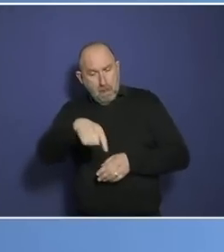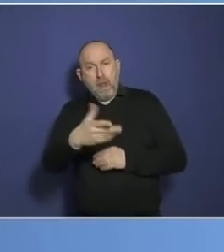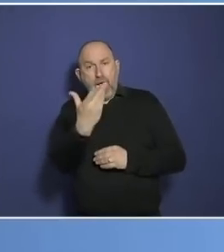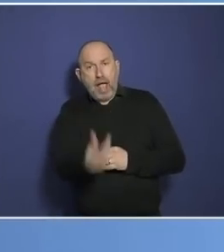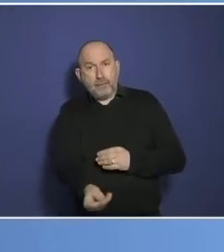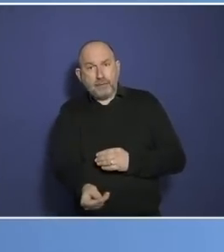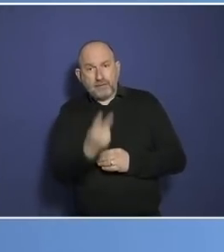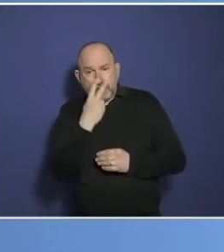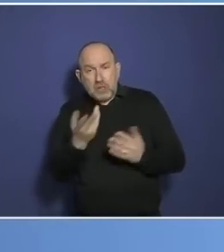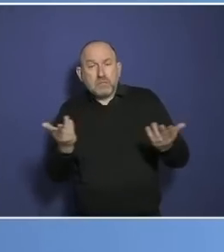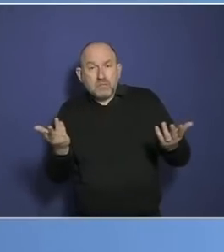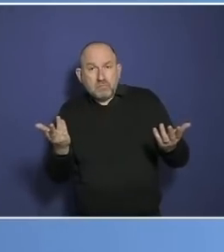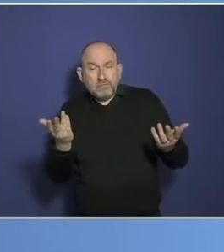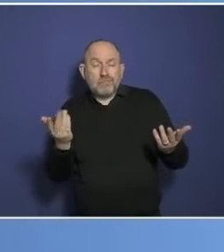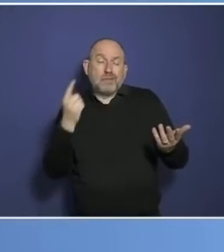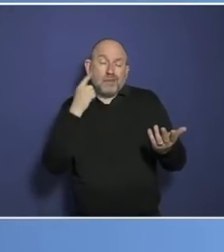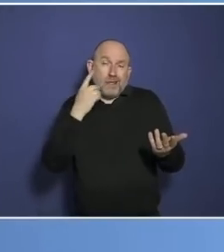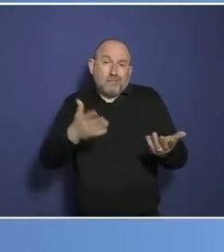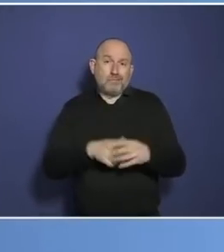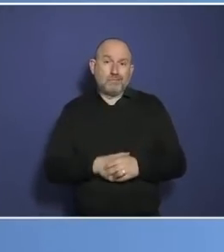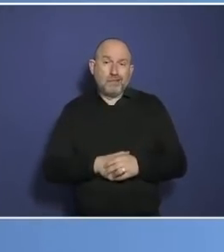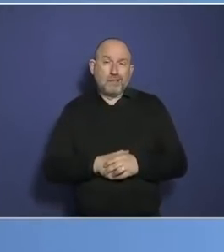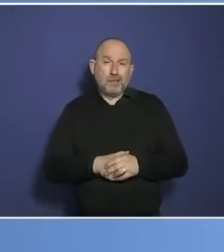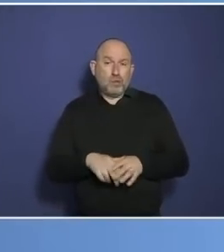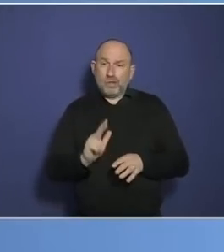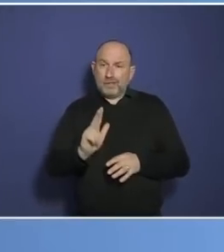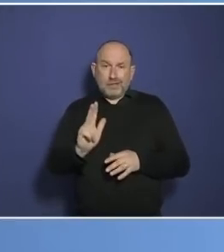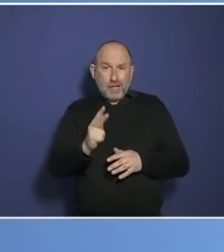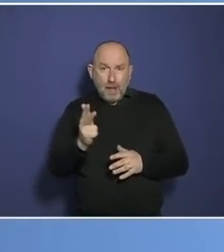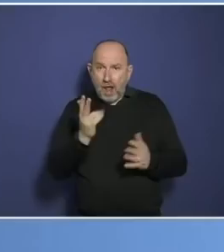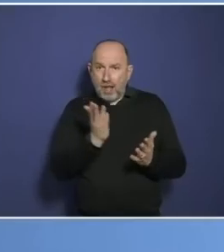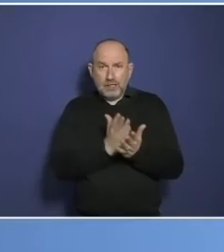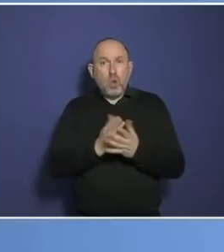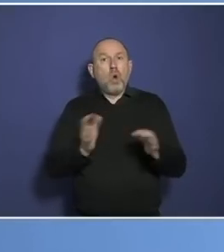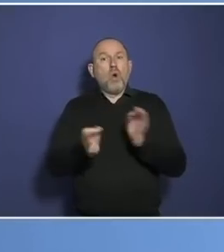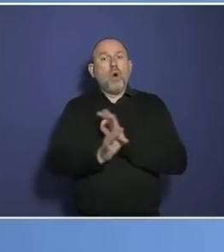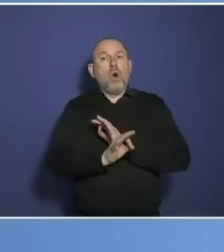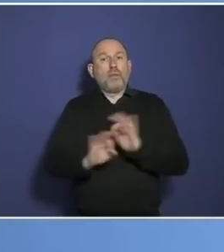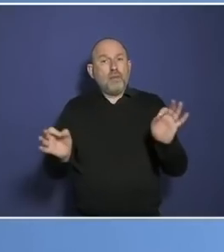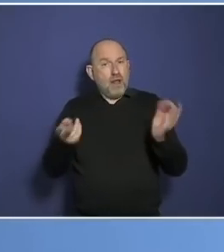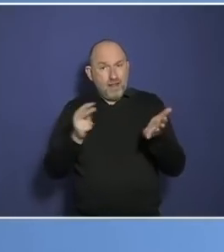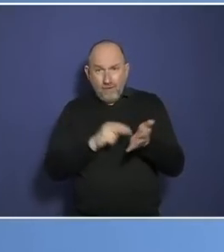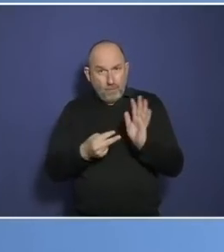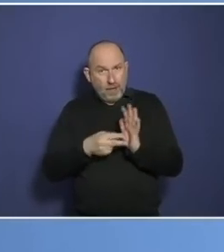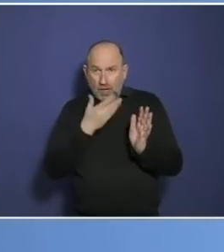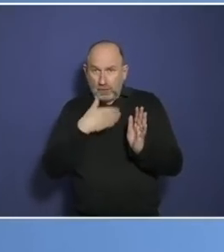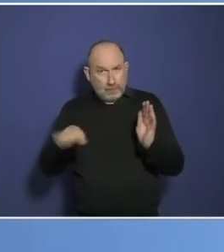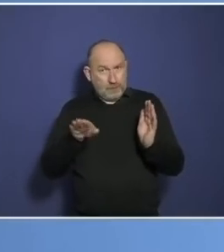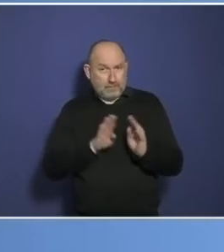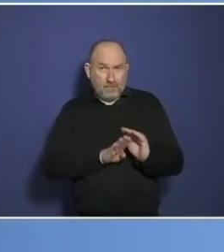ein drittes Mal nicht optimal in die dann zu erwartende Welle